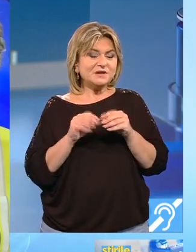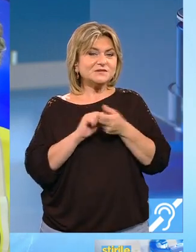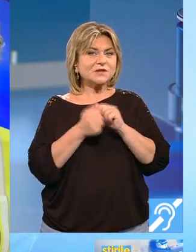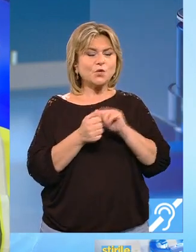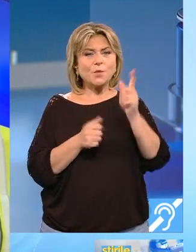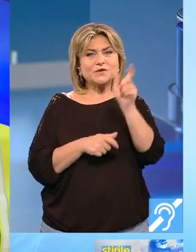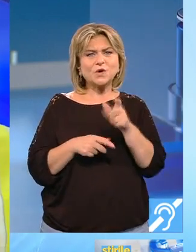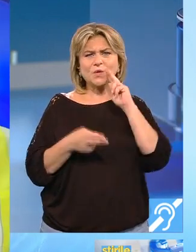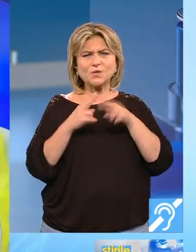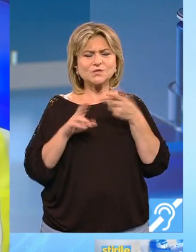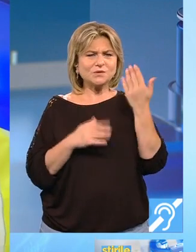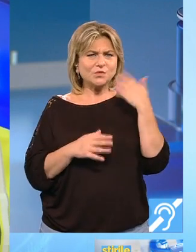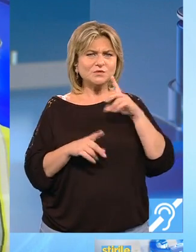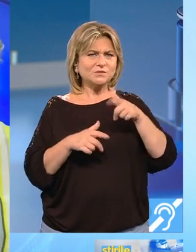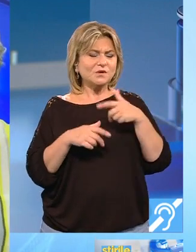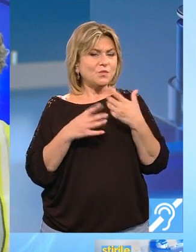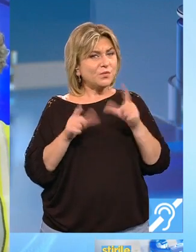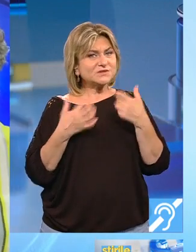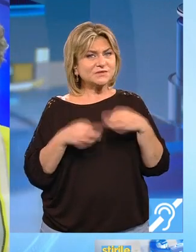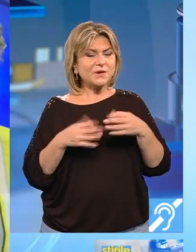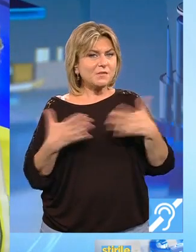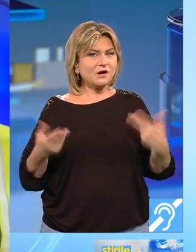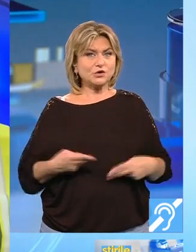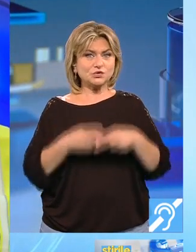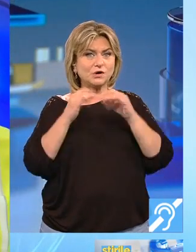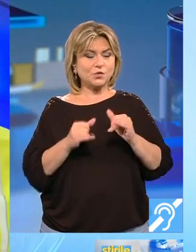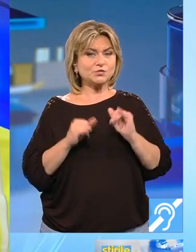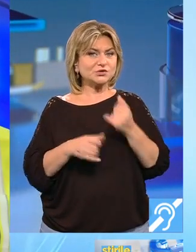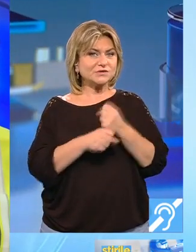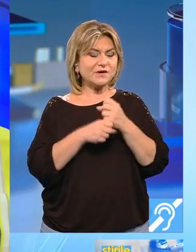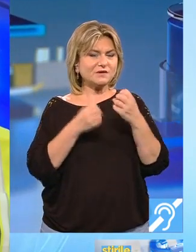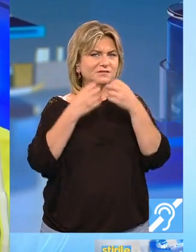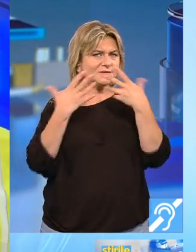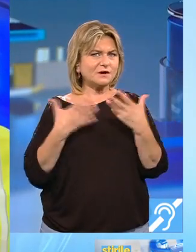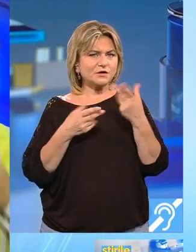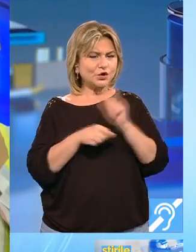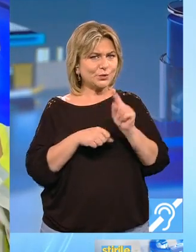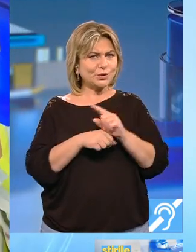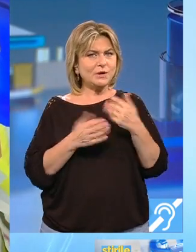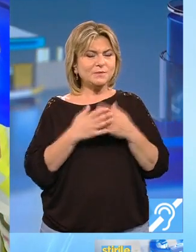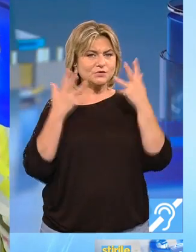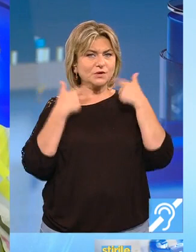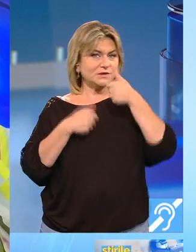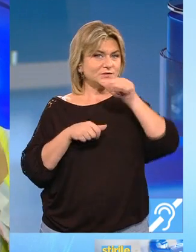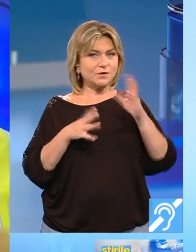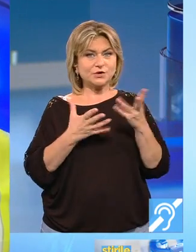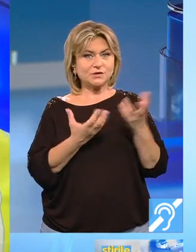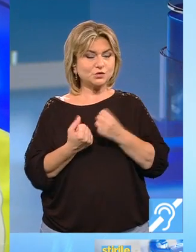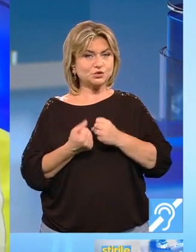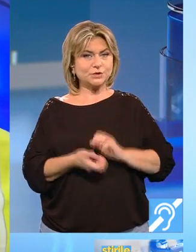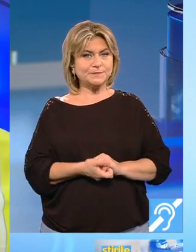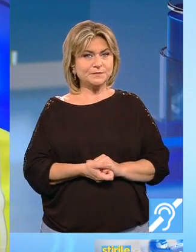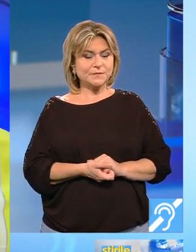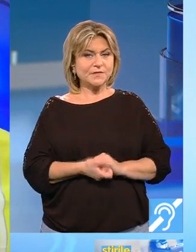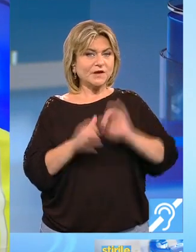o cunosc de foarte multă vreme poate fi de mare ajutor acum și se lămuresc niște lucruri. Pentru lei. Ziua poate aduce